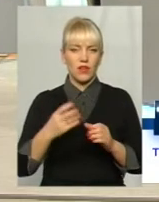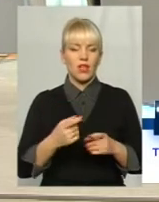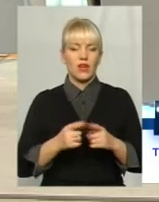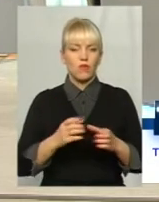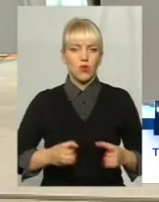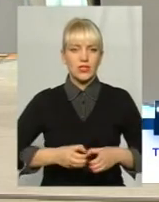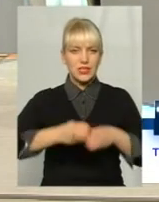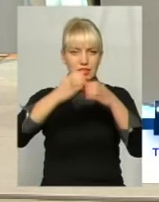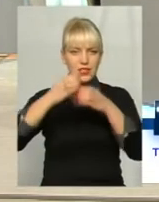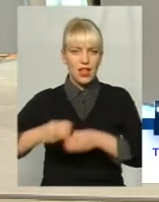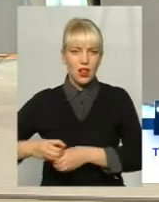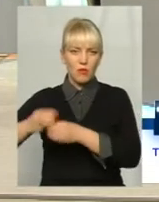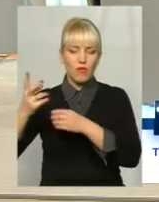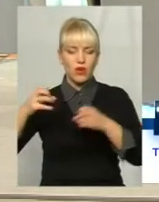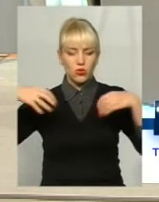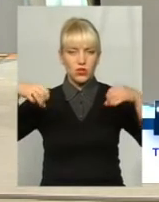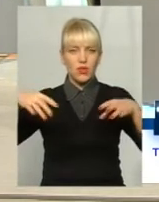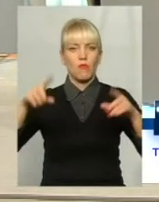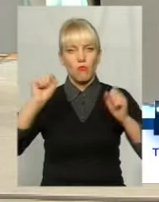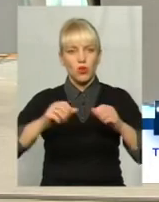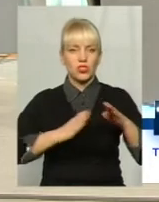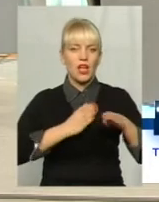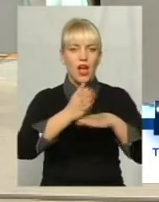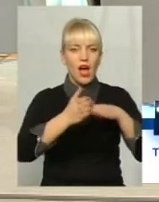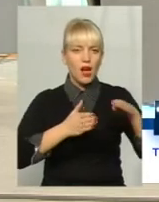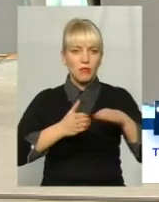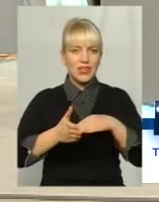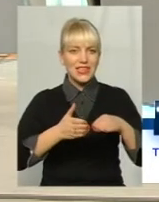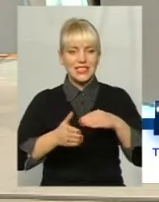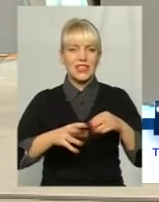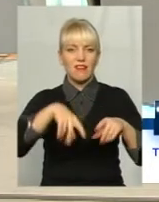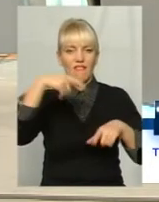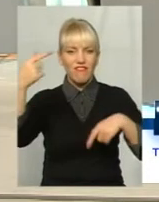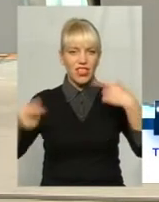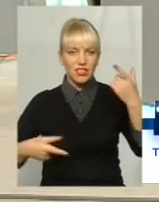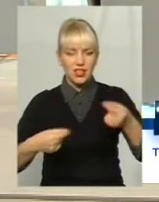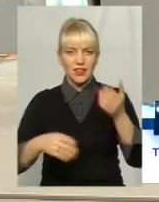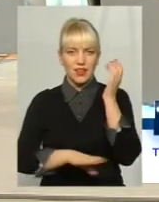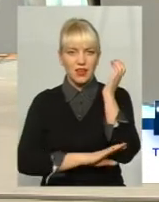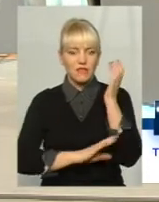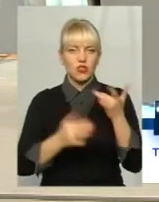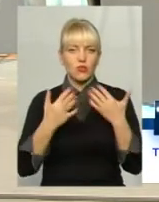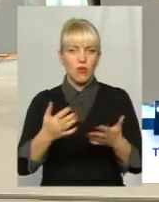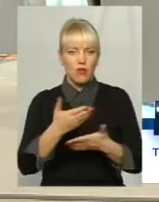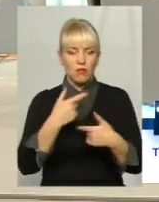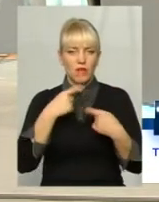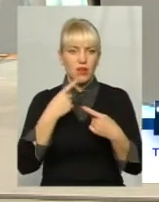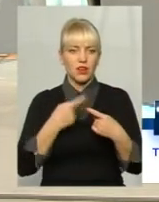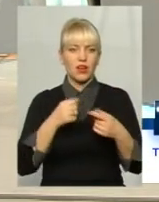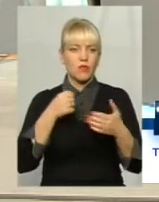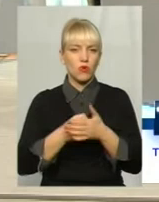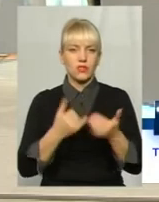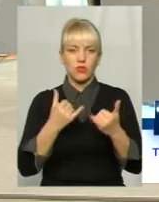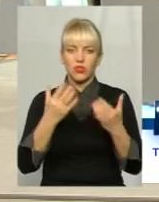двор. Можна обрізати ветки деревьев чи ні? Скільки вже говорили цьому шестому жеку, все, у них немає времени і